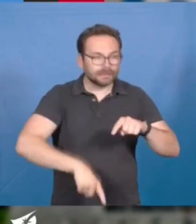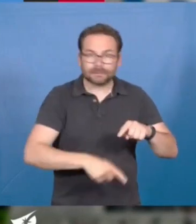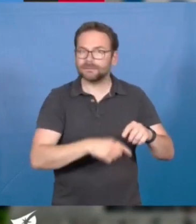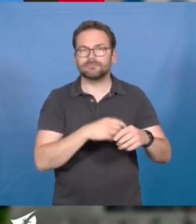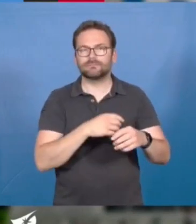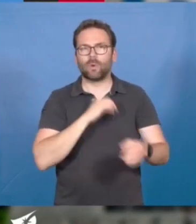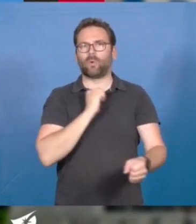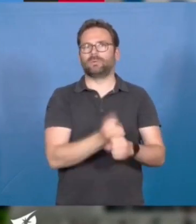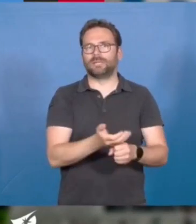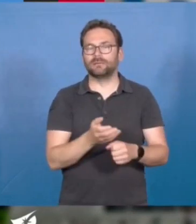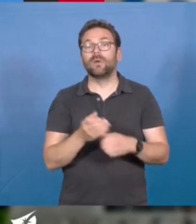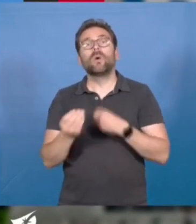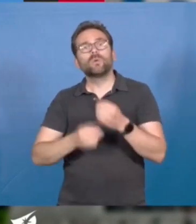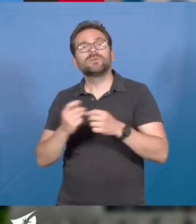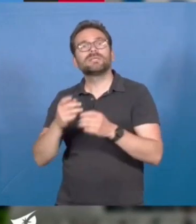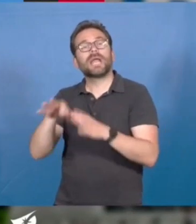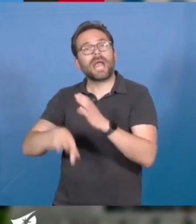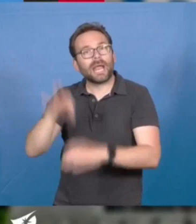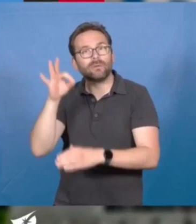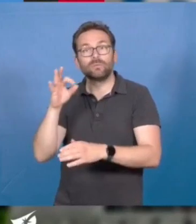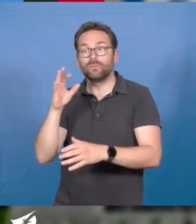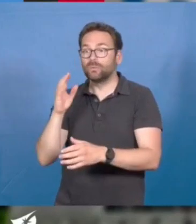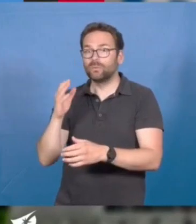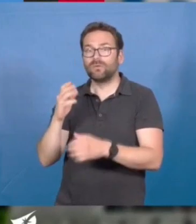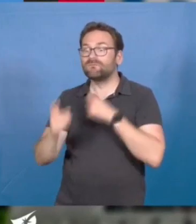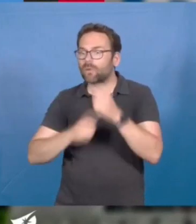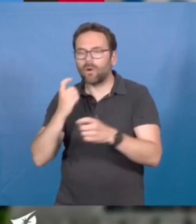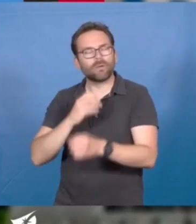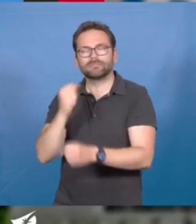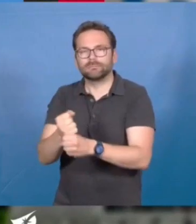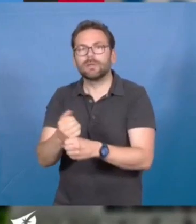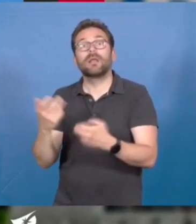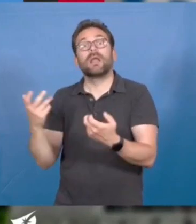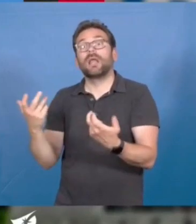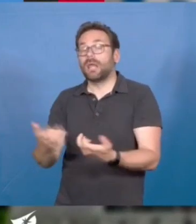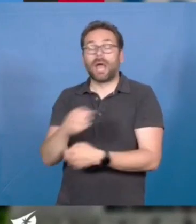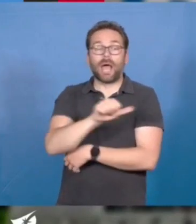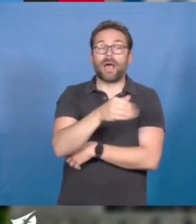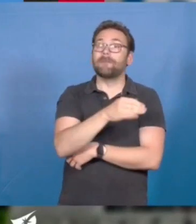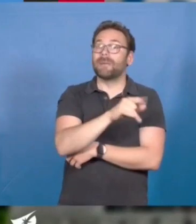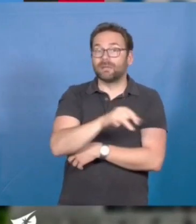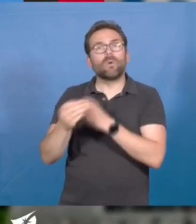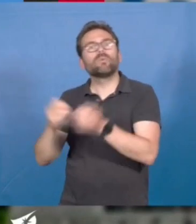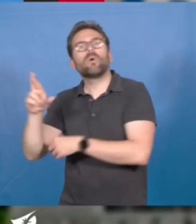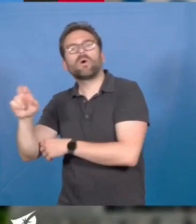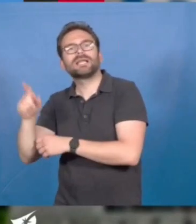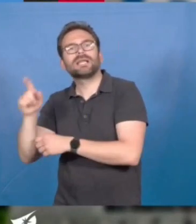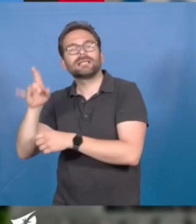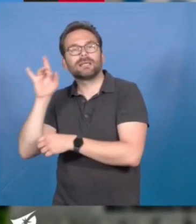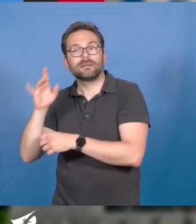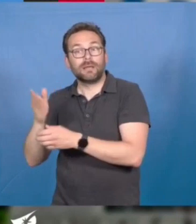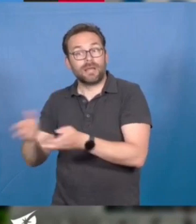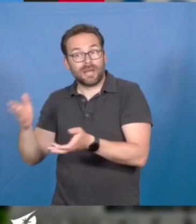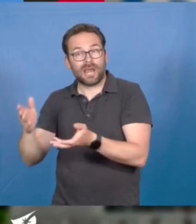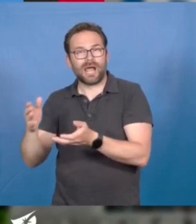Yannick Moraise à Saint-Brévin ou encore dernièrement à l'encontre de M. Rodolphe Amaillan, auquel nous apportons bien évidemment, encore